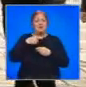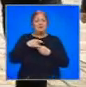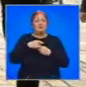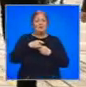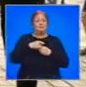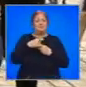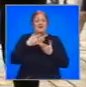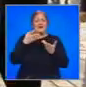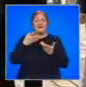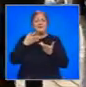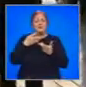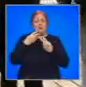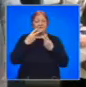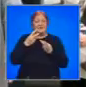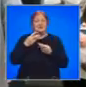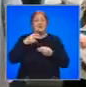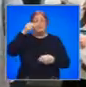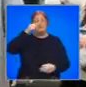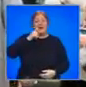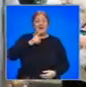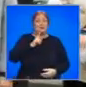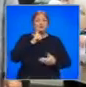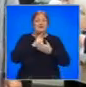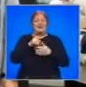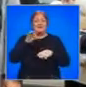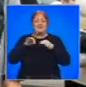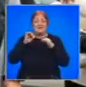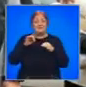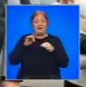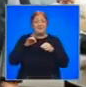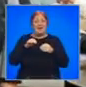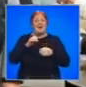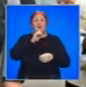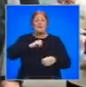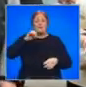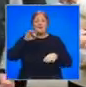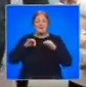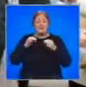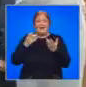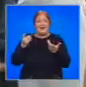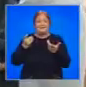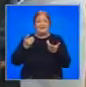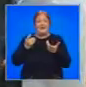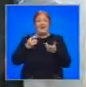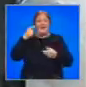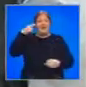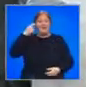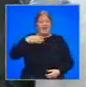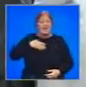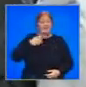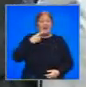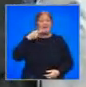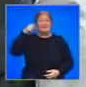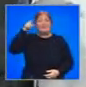е етносът, каква ти е религията, значи и в България можем и трябва да избираме по европейските критерии. Какви умения и какви идеи имаш, каза